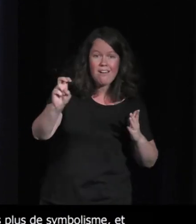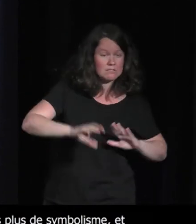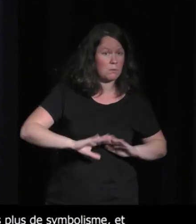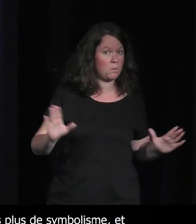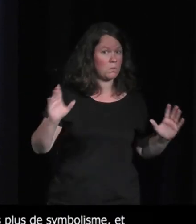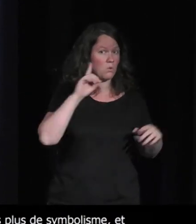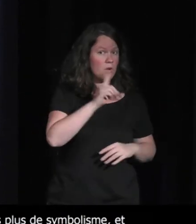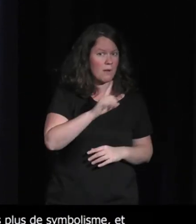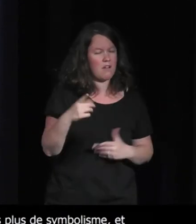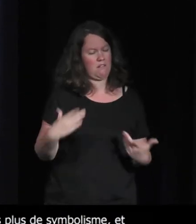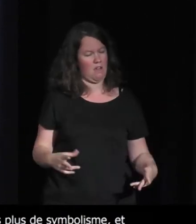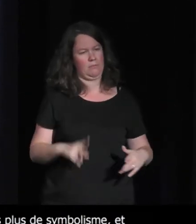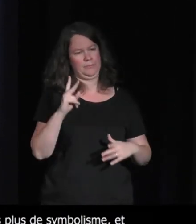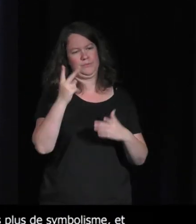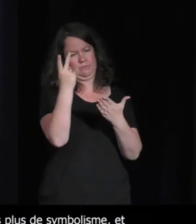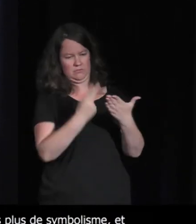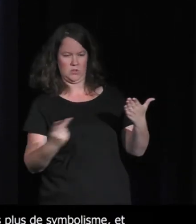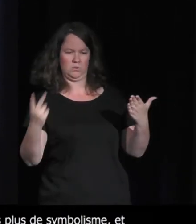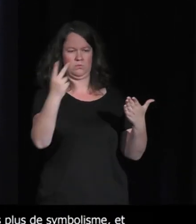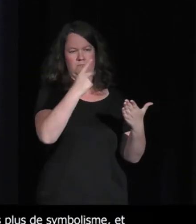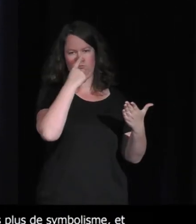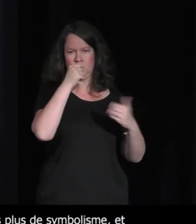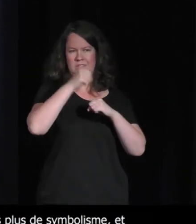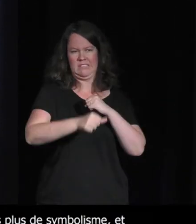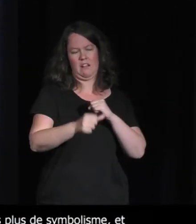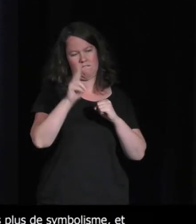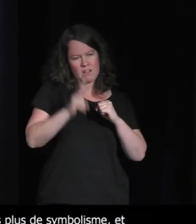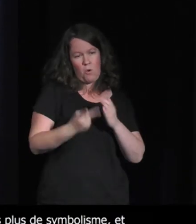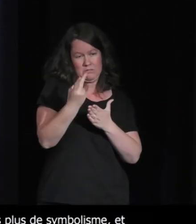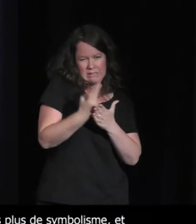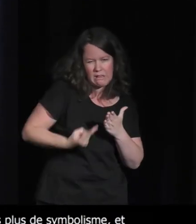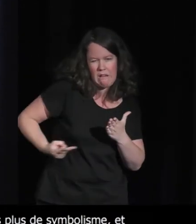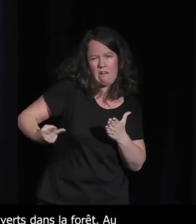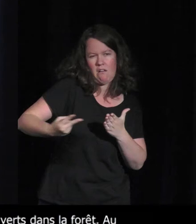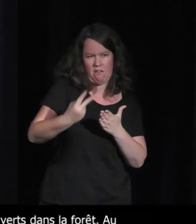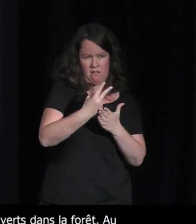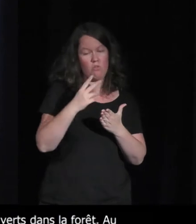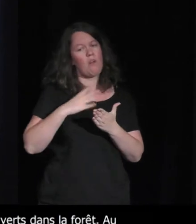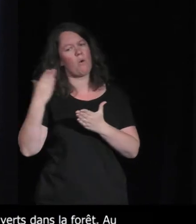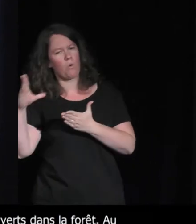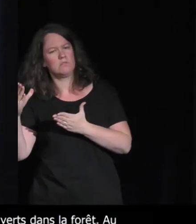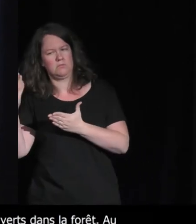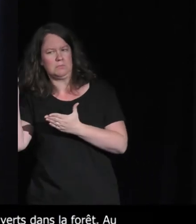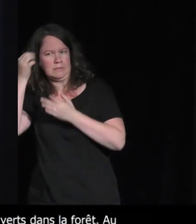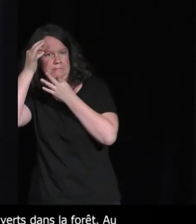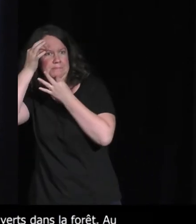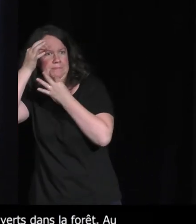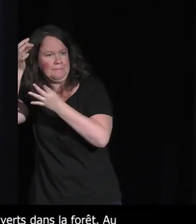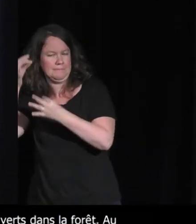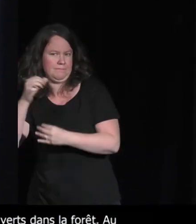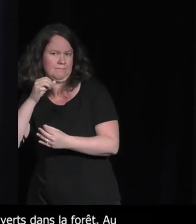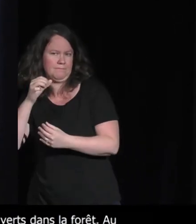dessiné de très de pas aussi détaillé évidemment que d'autres jeux puisqu'on n'avait pas les moyens